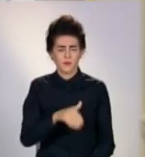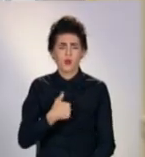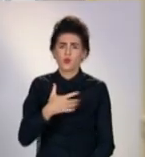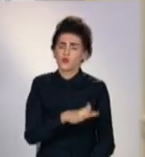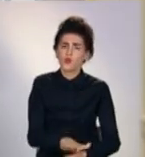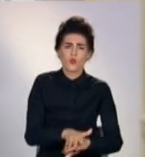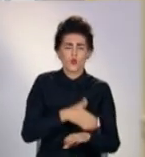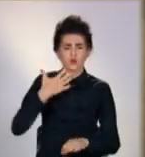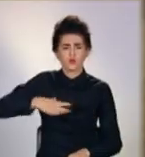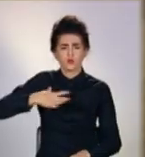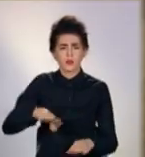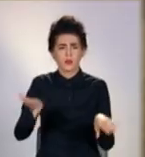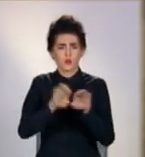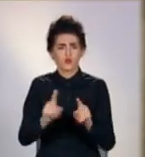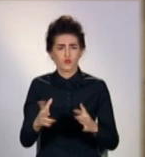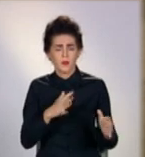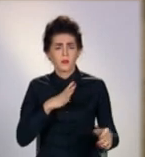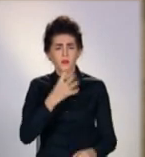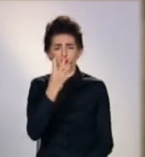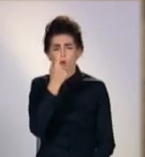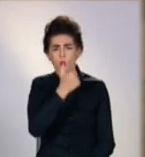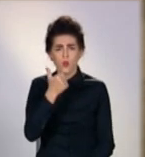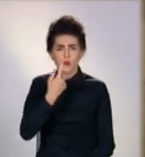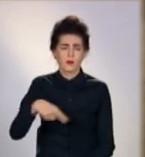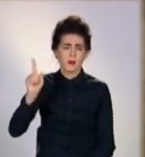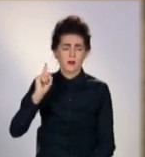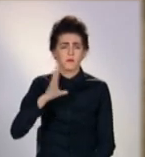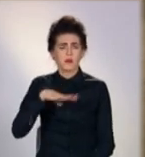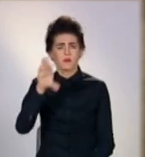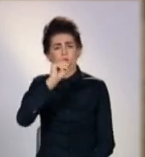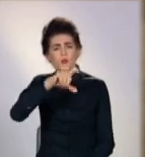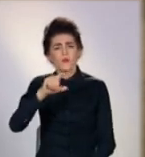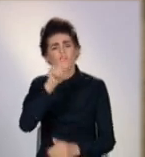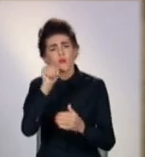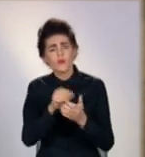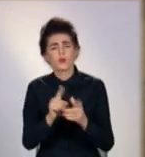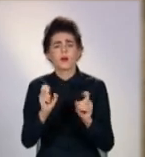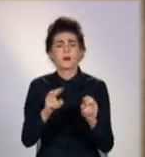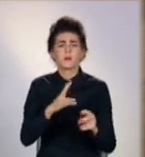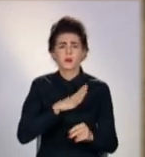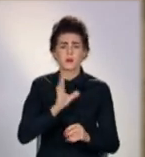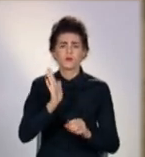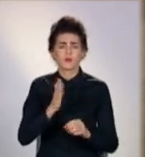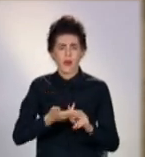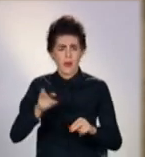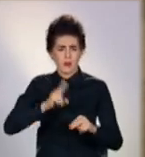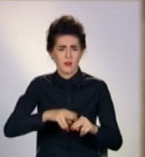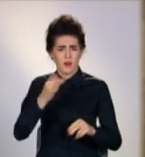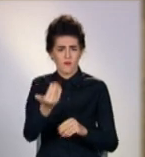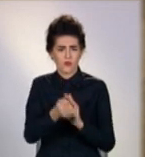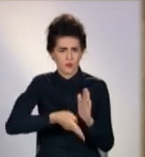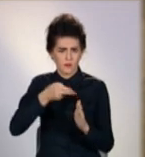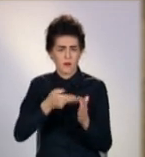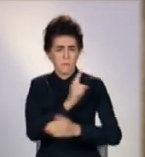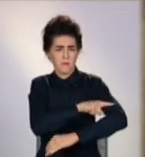збиття. Вспомінаю, як 4 роки тому від людей з життєю міста звучало багато питань, що вже буде в Железнодорожній лікарісті. І сьогодні ми маємо